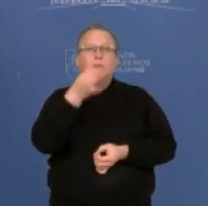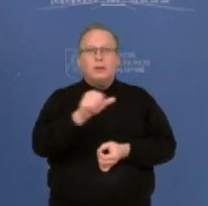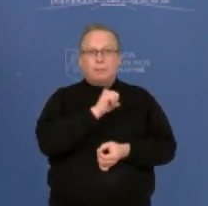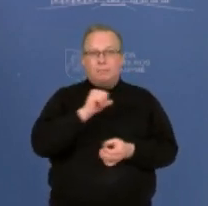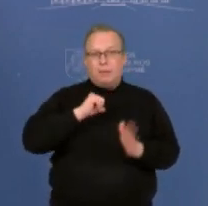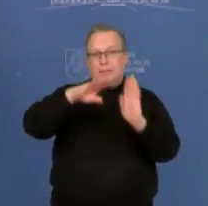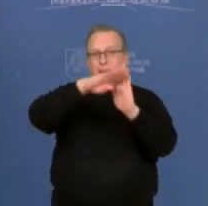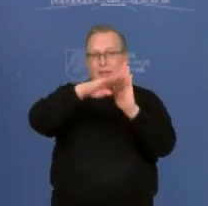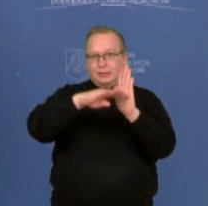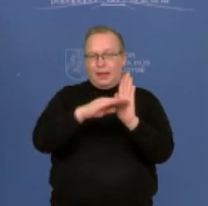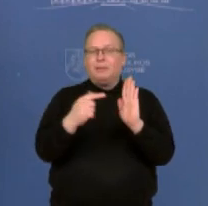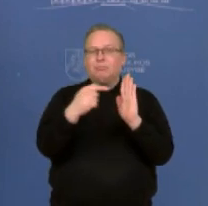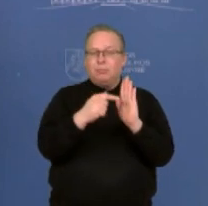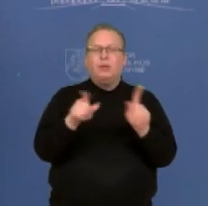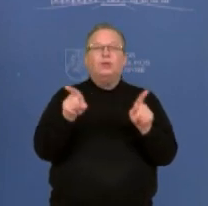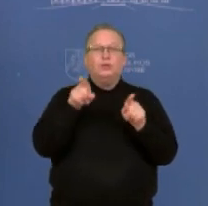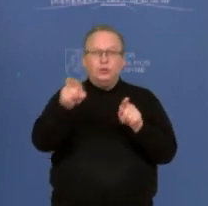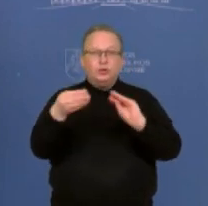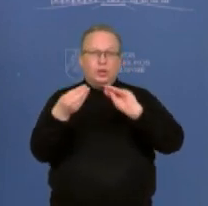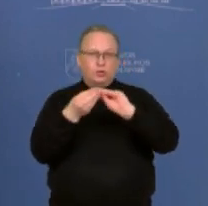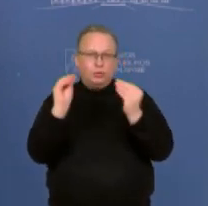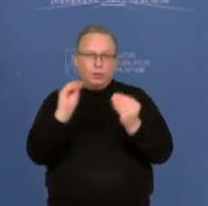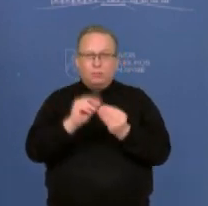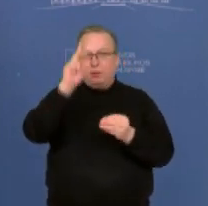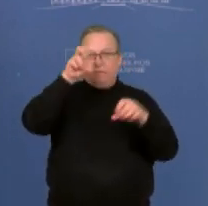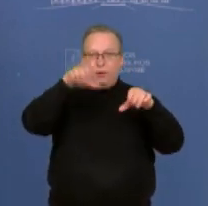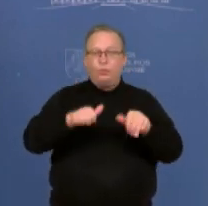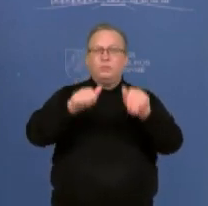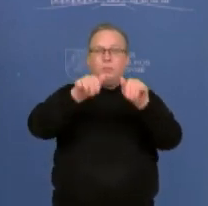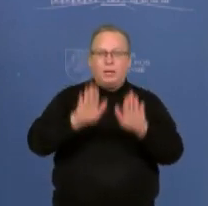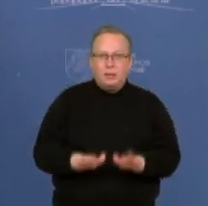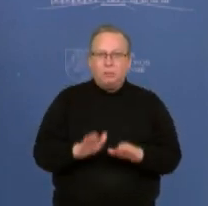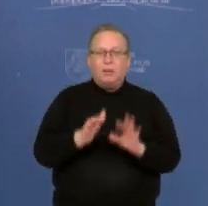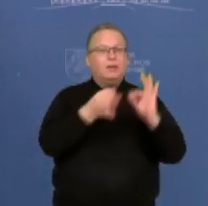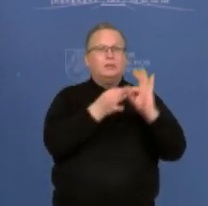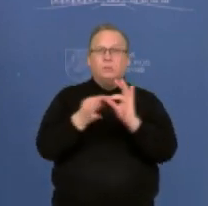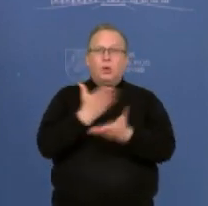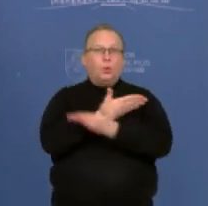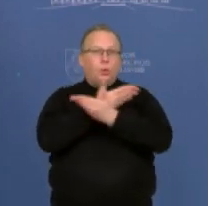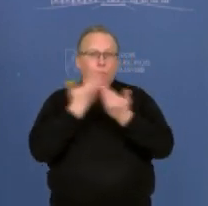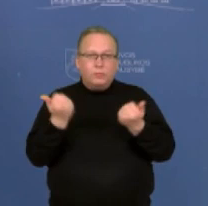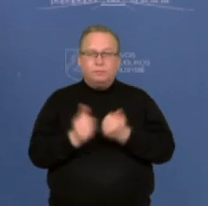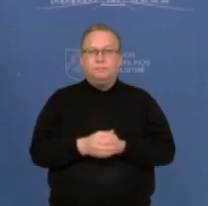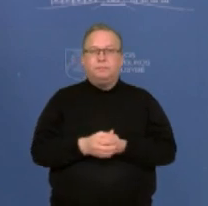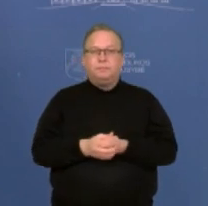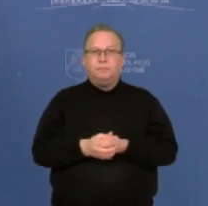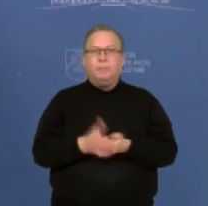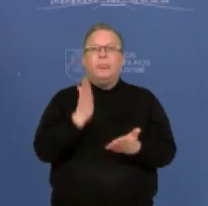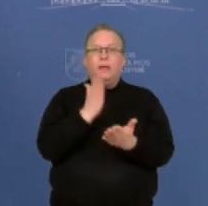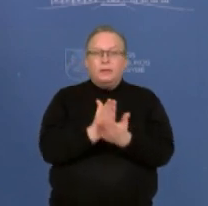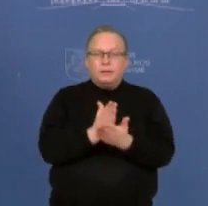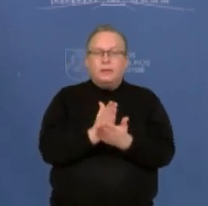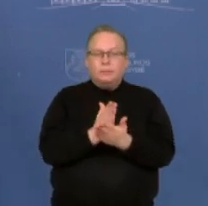įstatymas su šituos sandorių ir vyriausybės sprendimais nesusijęs. Taip, skirtai, kūrimas